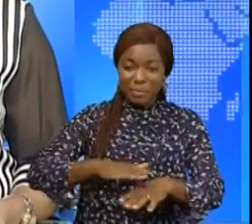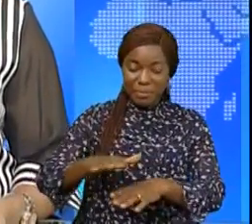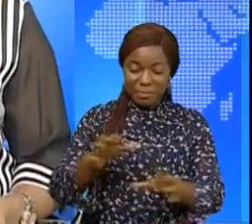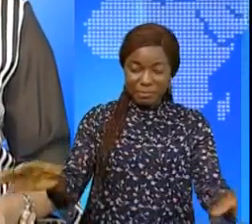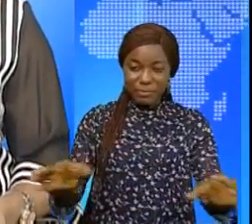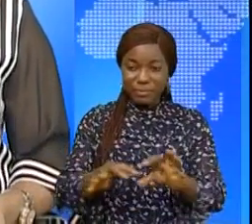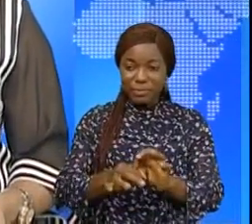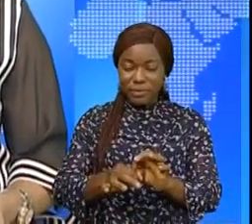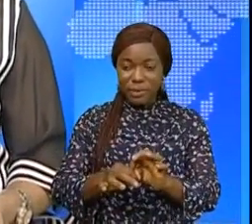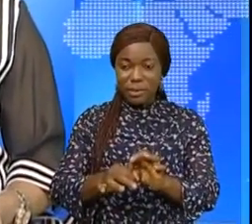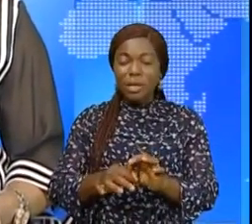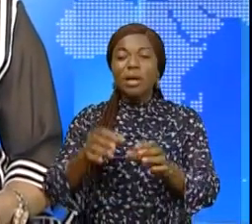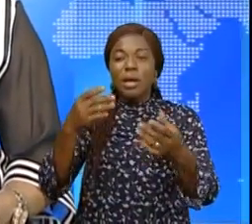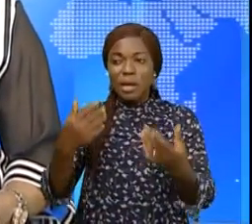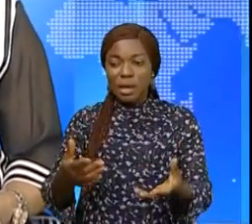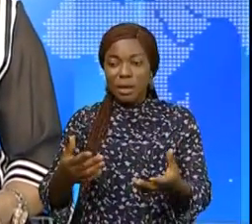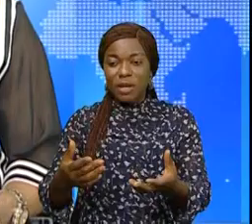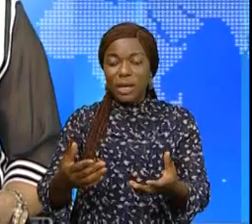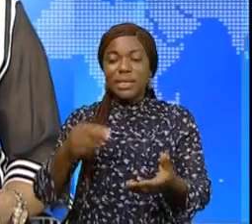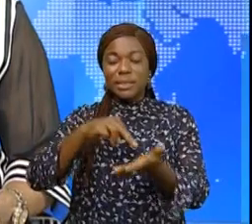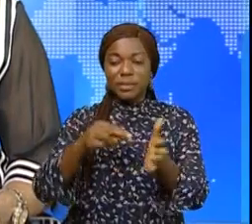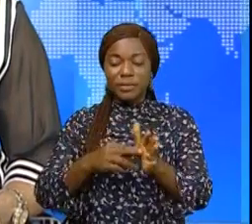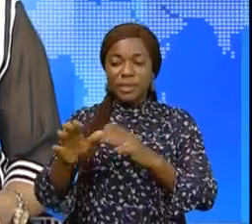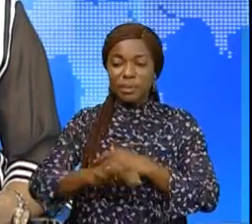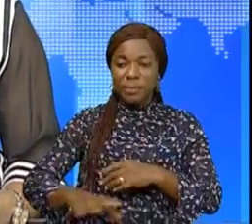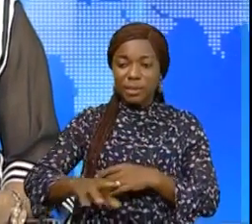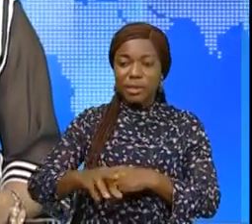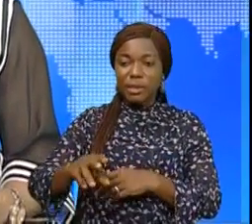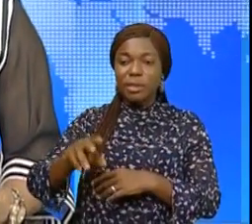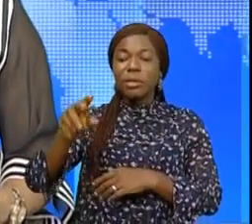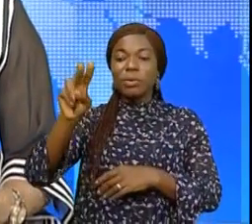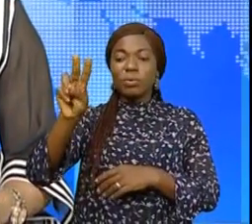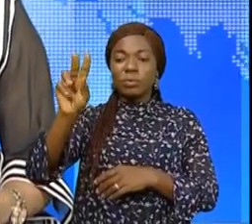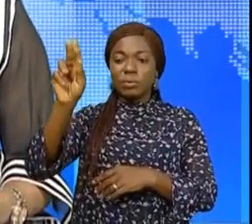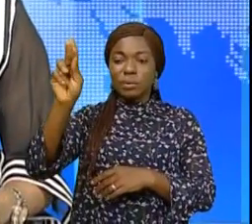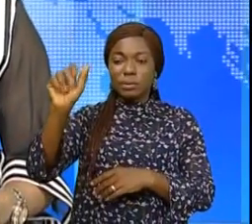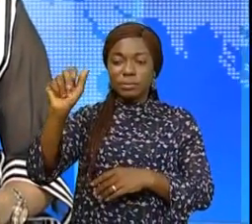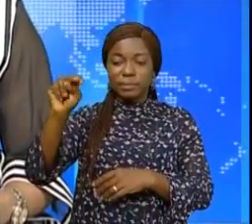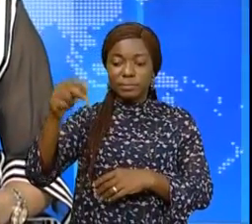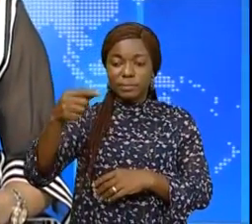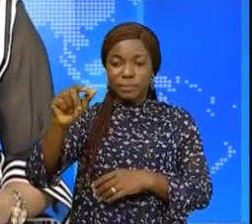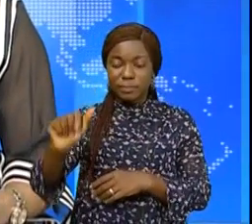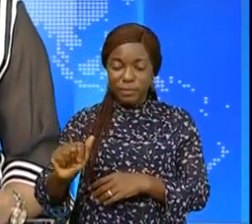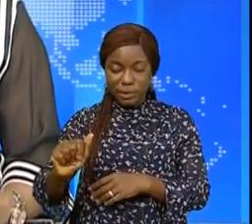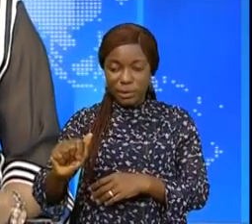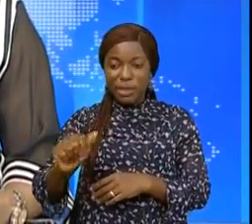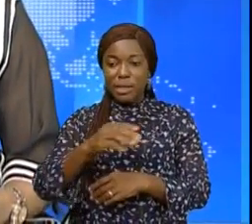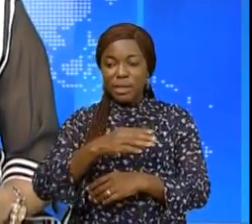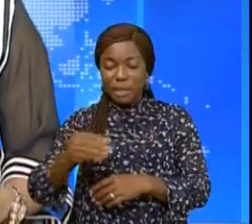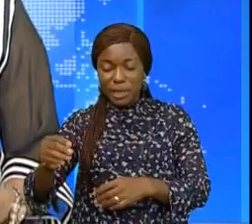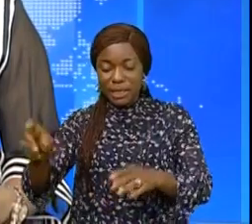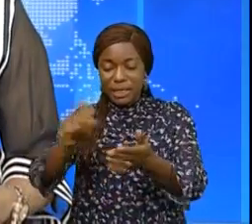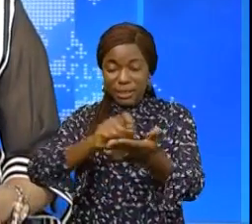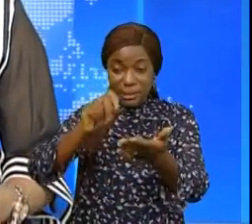développement des routes transfrontalières entre les deux pays qui vient d'être signé aujourd'hui pour la concrétisation de ces projets.